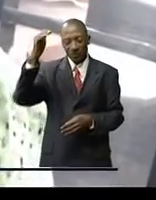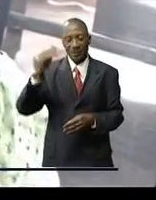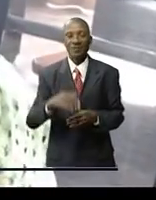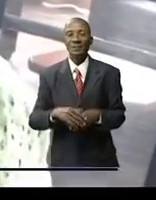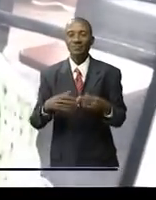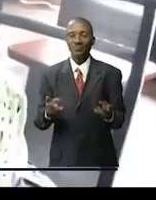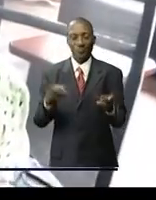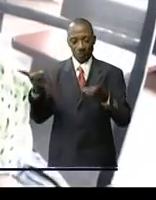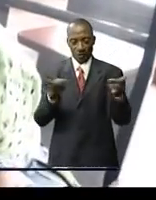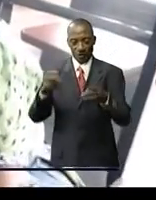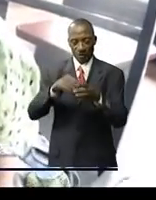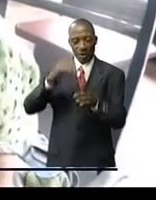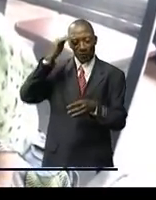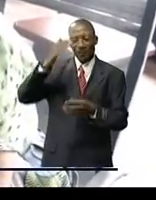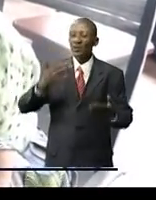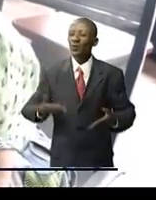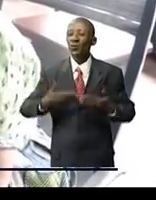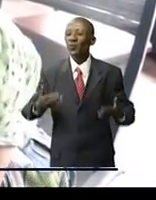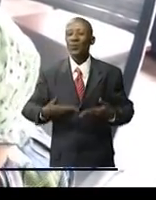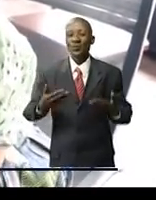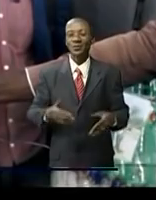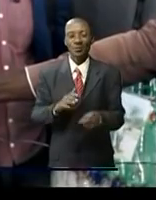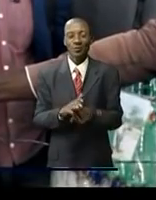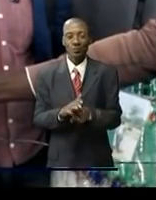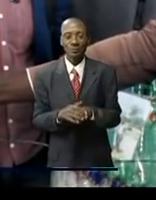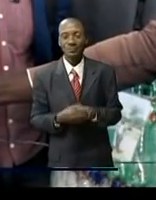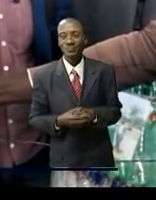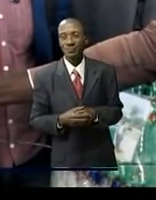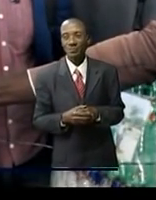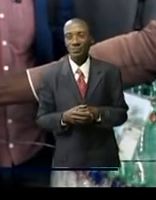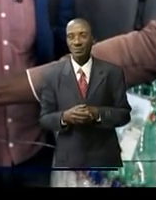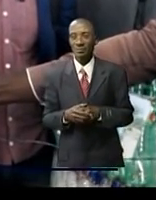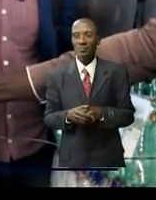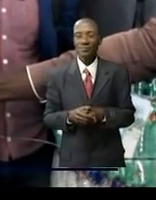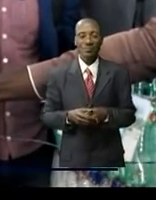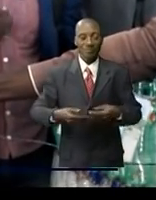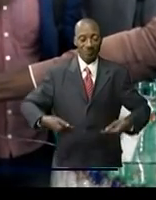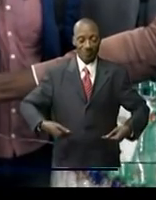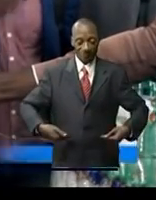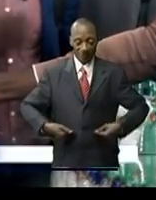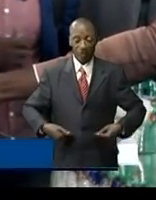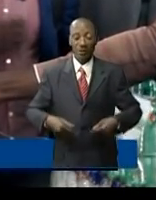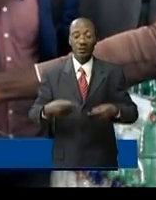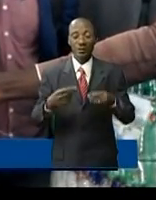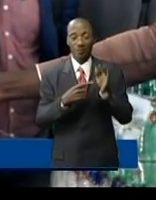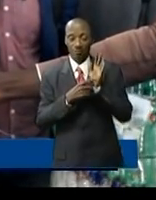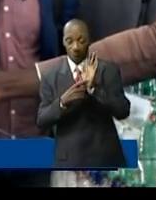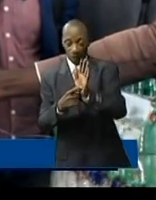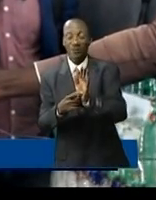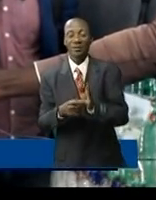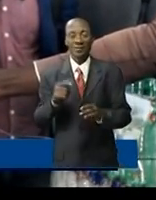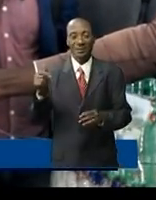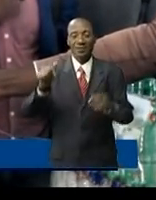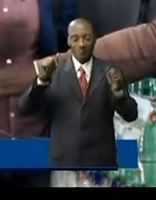'uniquine le professeur Jean-Marie K. M. Duma La jeunesse vient de faire montre de créativité Nous, notre vision